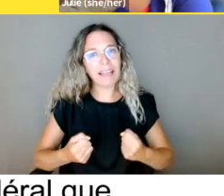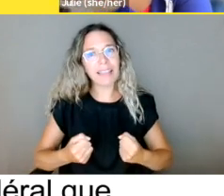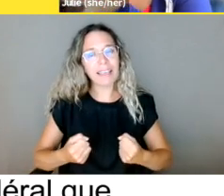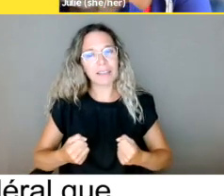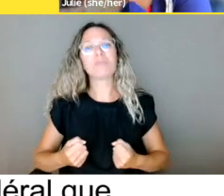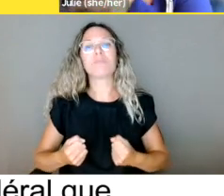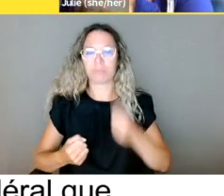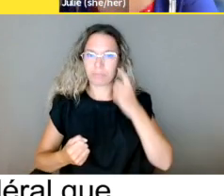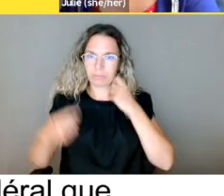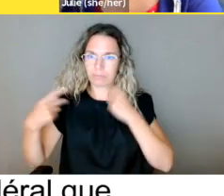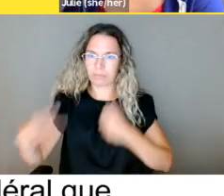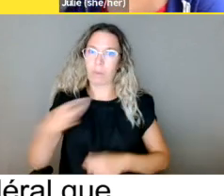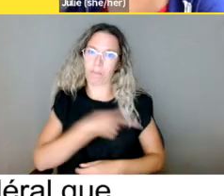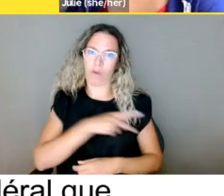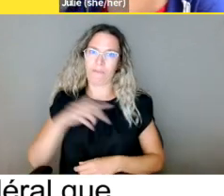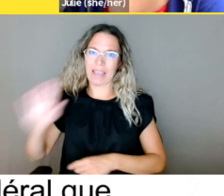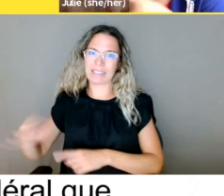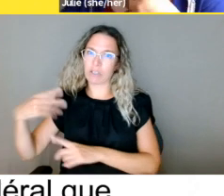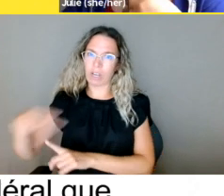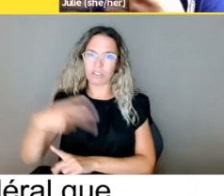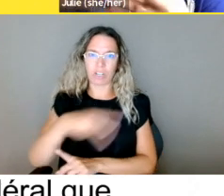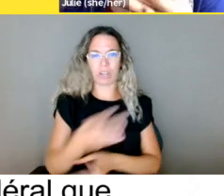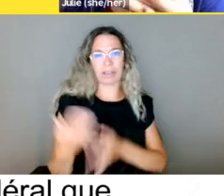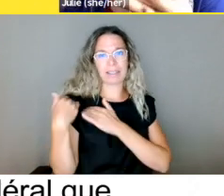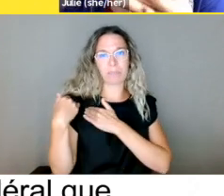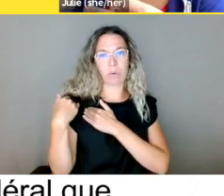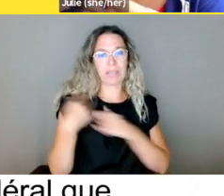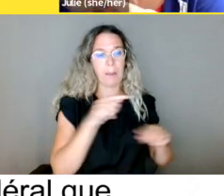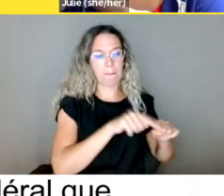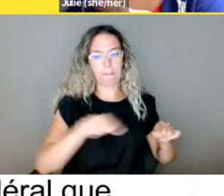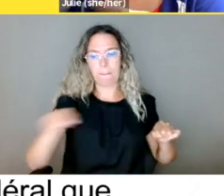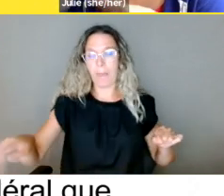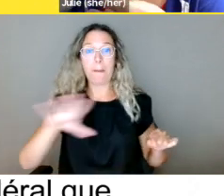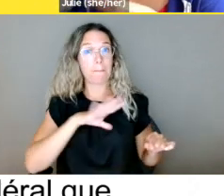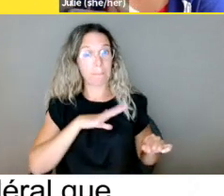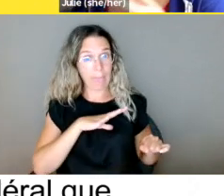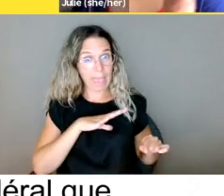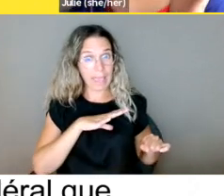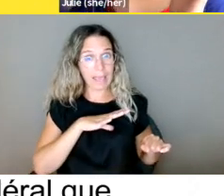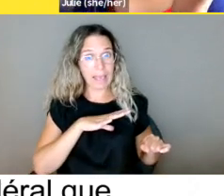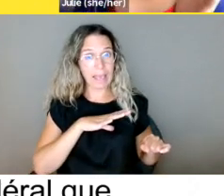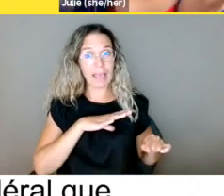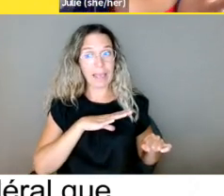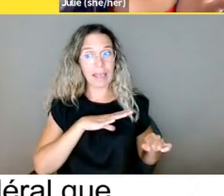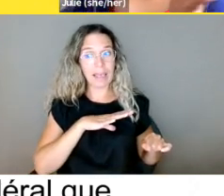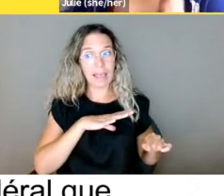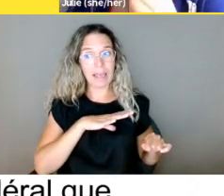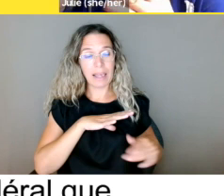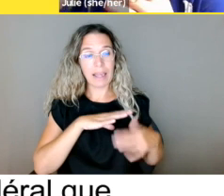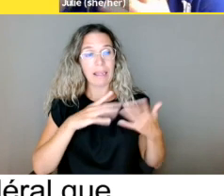provinciale. Donc, un exemple, c'est la santé. La santé, normalement, c'est